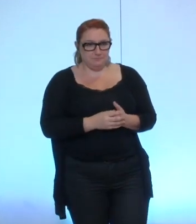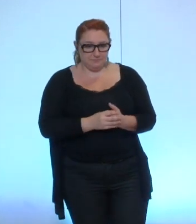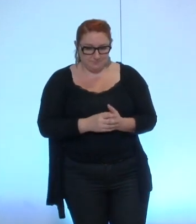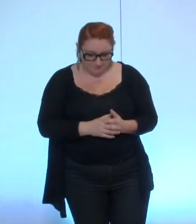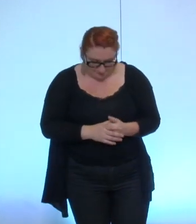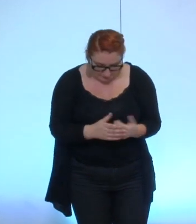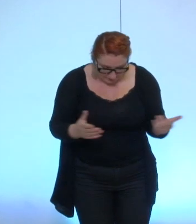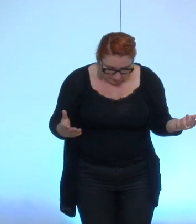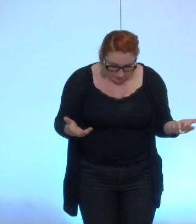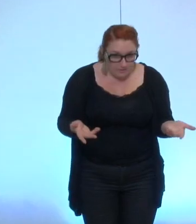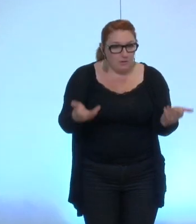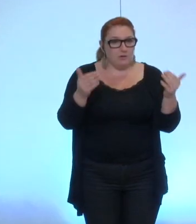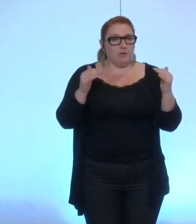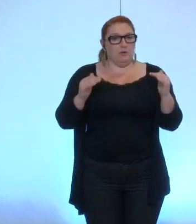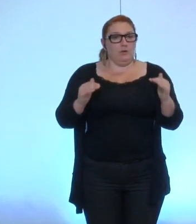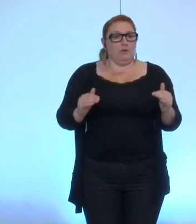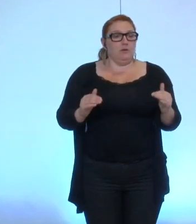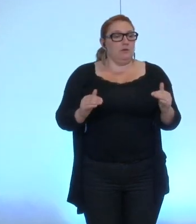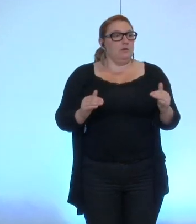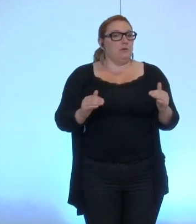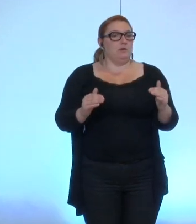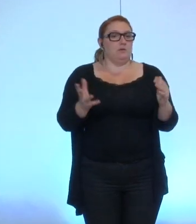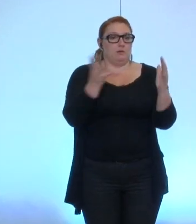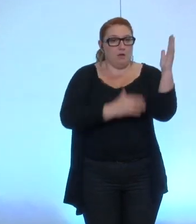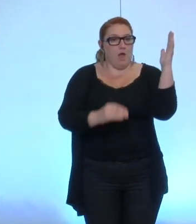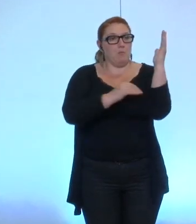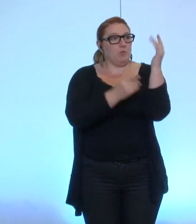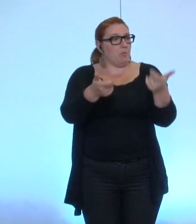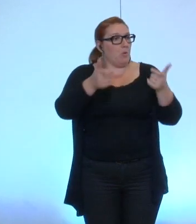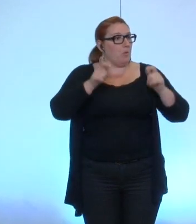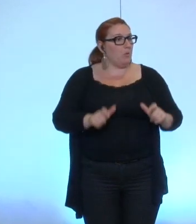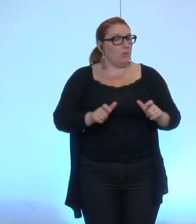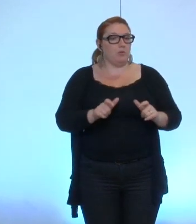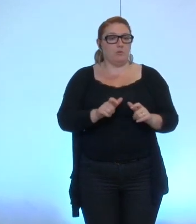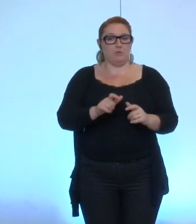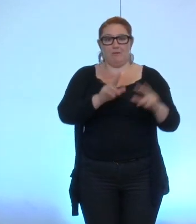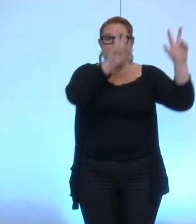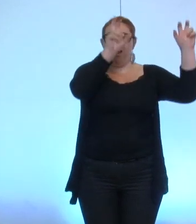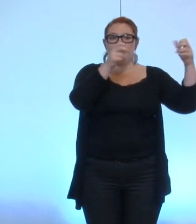nous passons donc à l'amendement suivant qui porte sur l'article 18